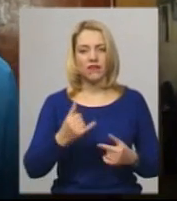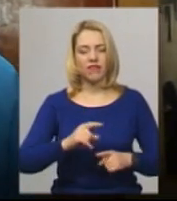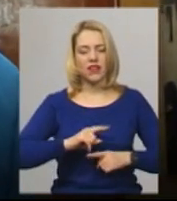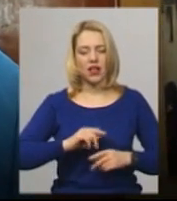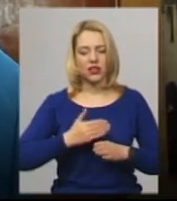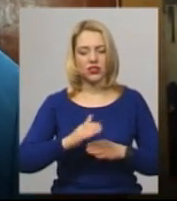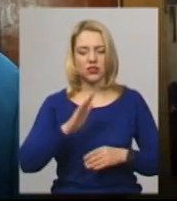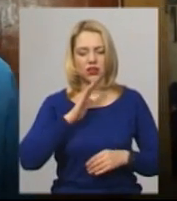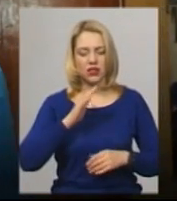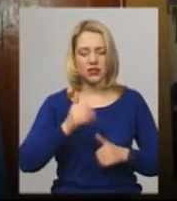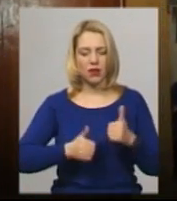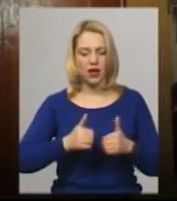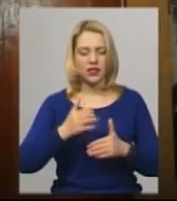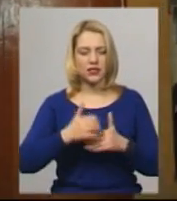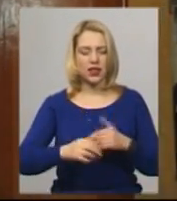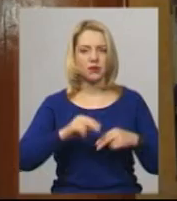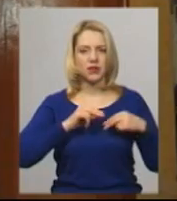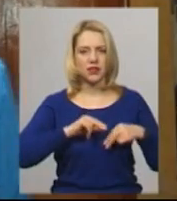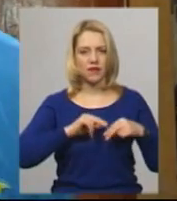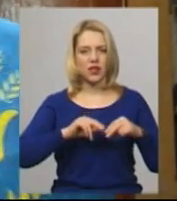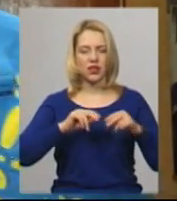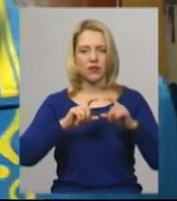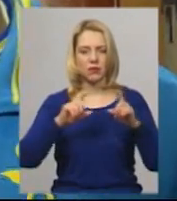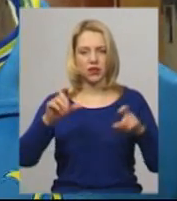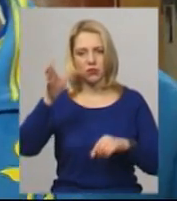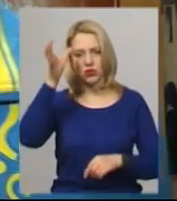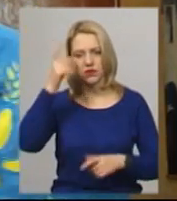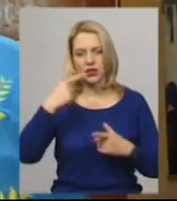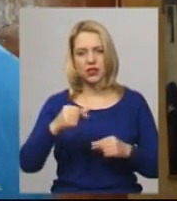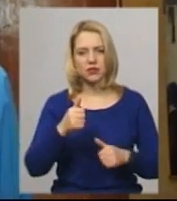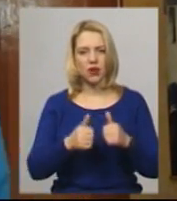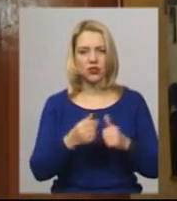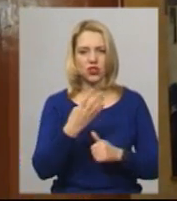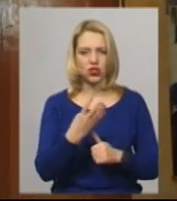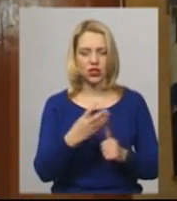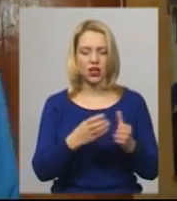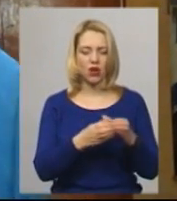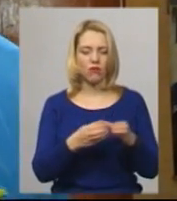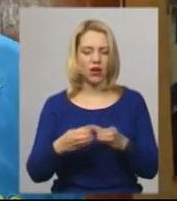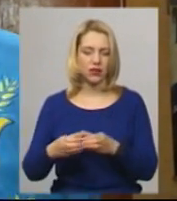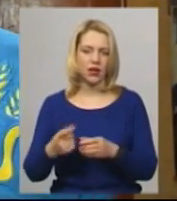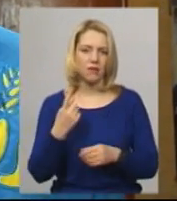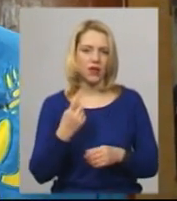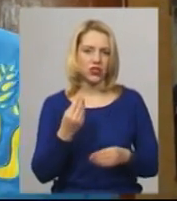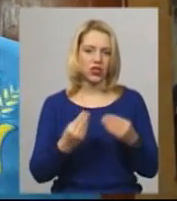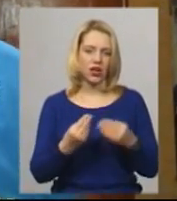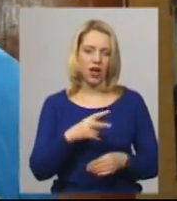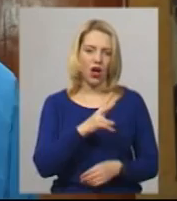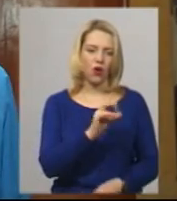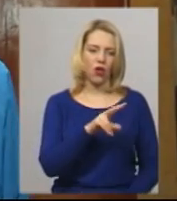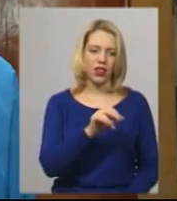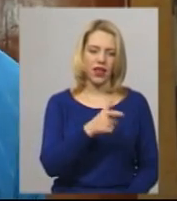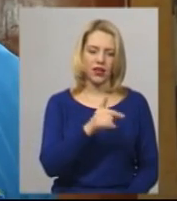серед працівників департаменту освіти, де змагаються чотири команди. Вже відбулася перша ігра за колегом із ЗОЖ номер